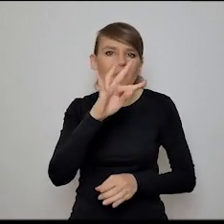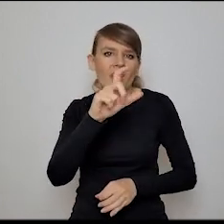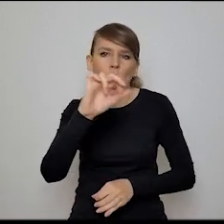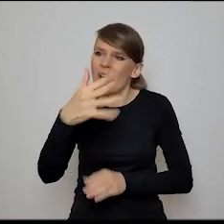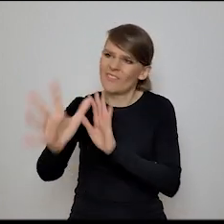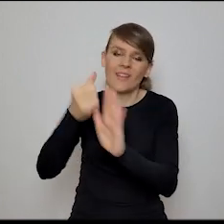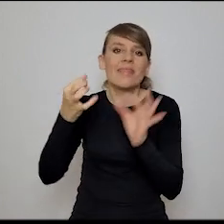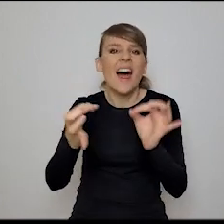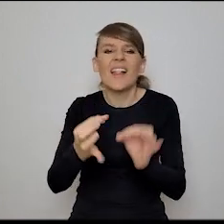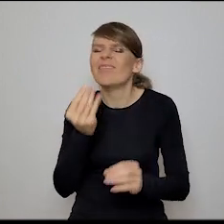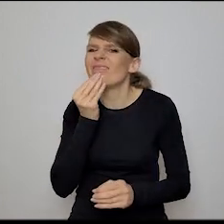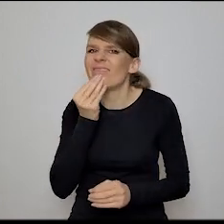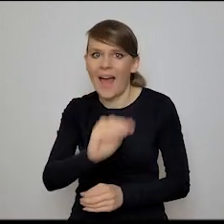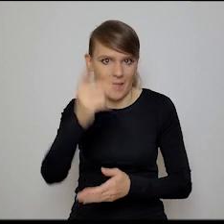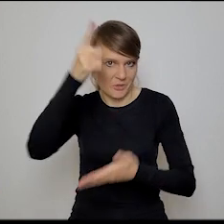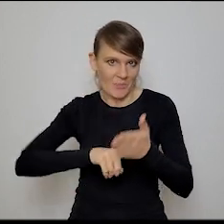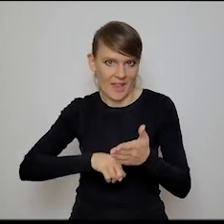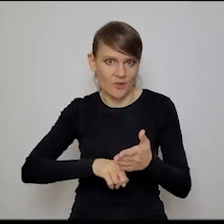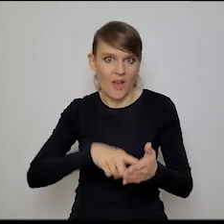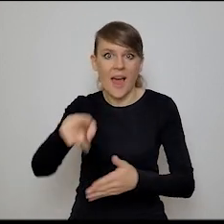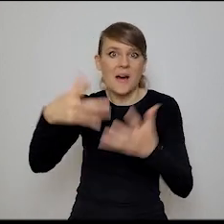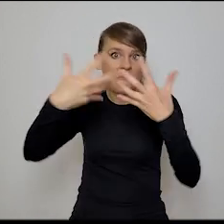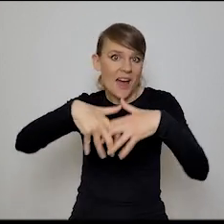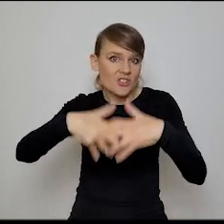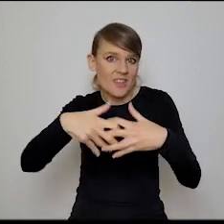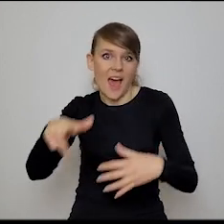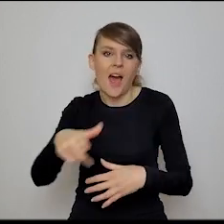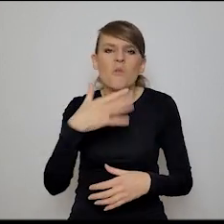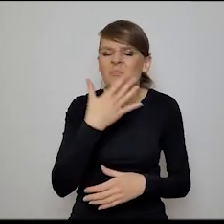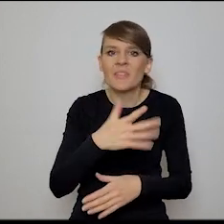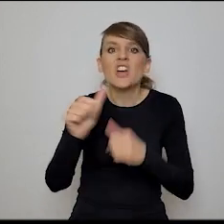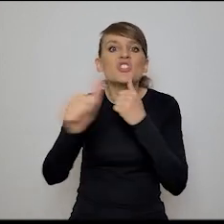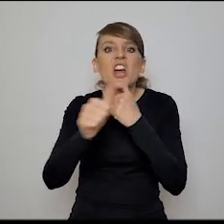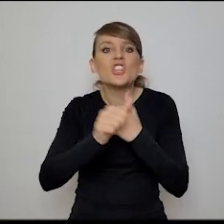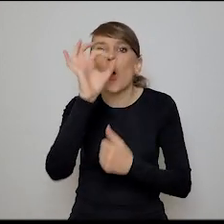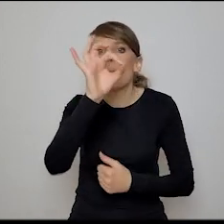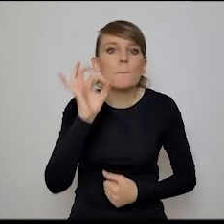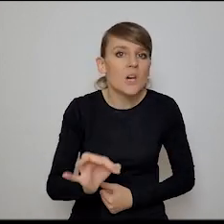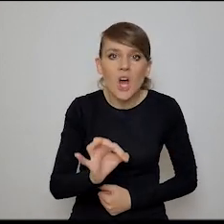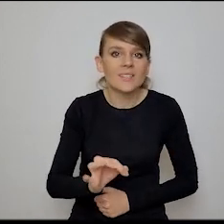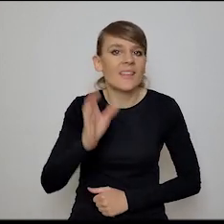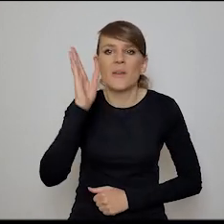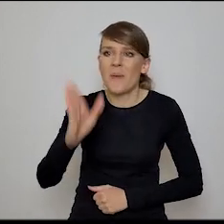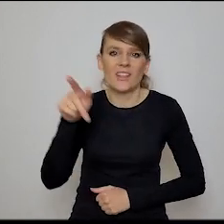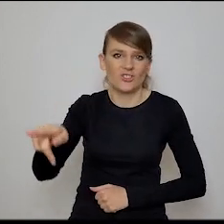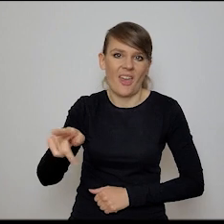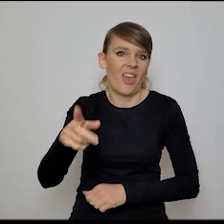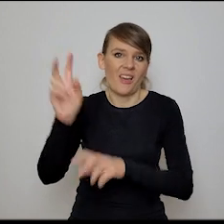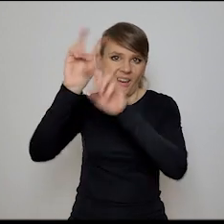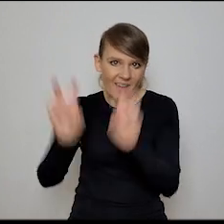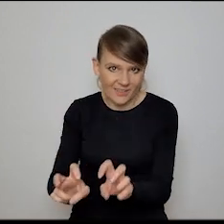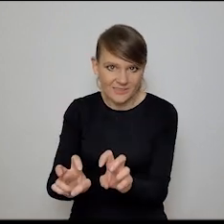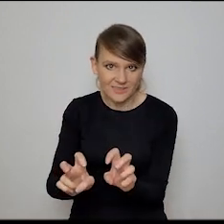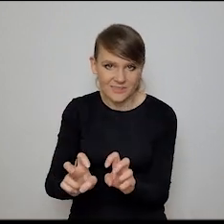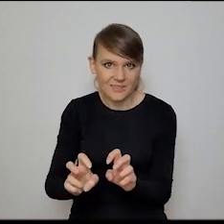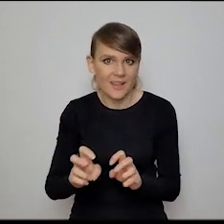To jest świetny miesiąc na to. Dlatego, że zdaniem moim... Na 60% będzie maszynki, na 60% będzie krach. I to nie jest to samo, co